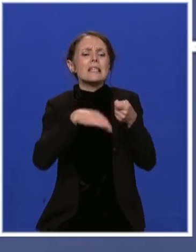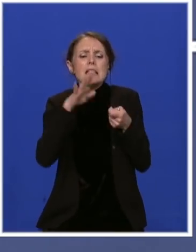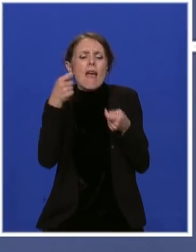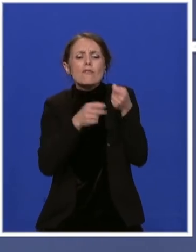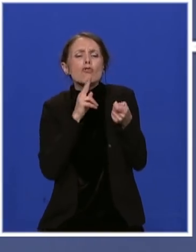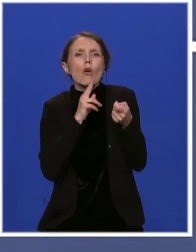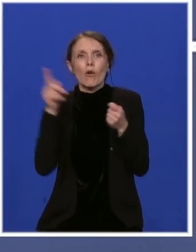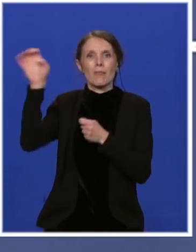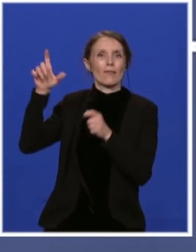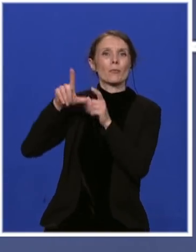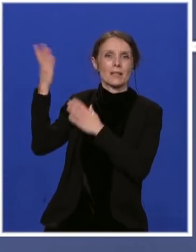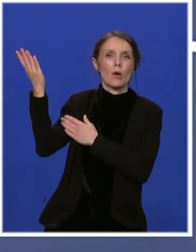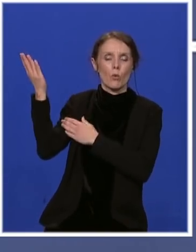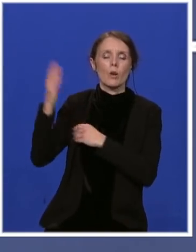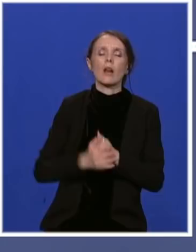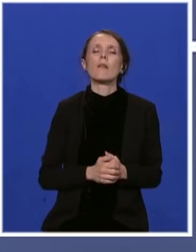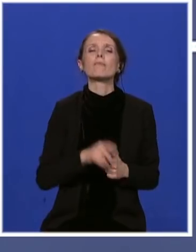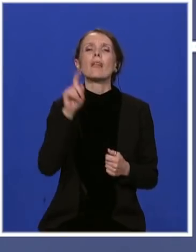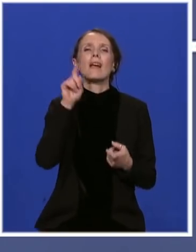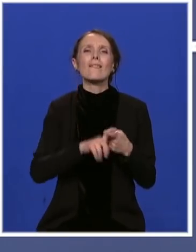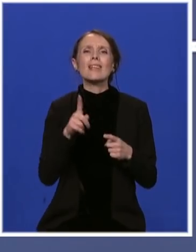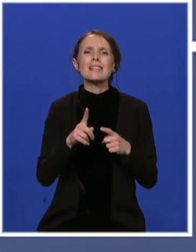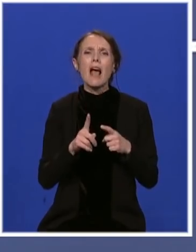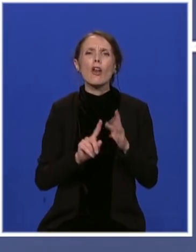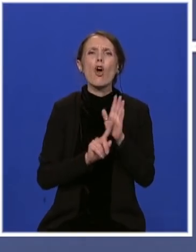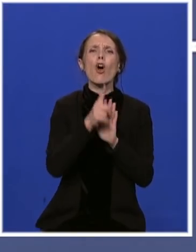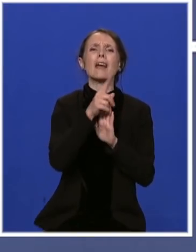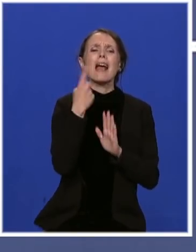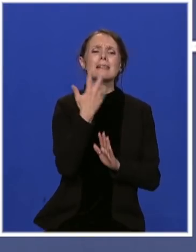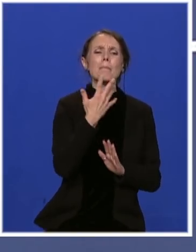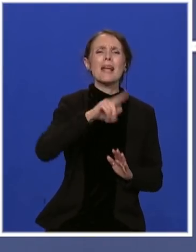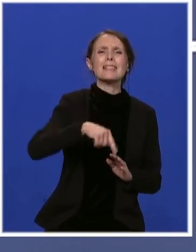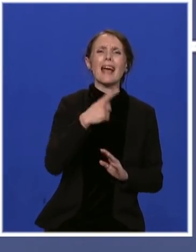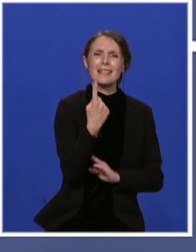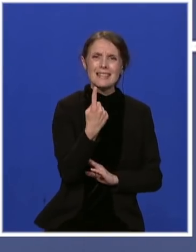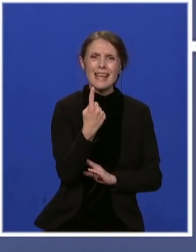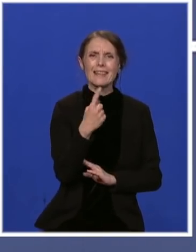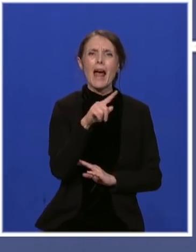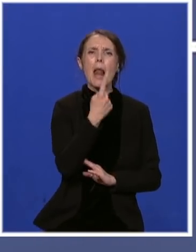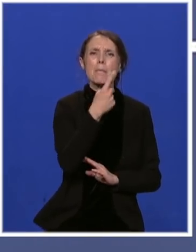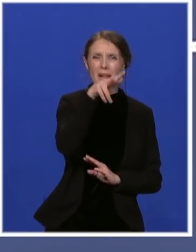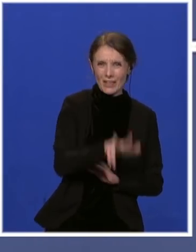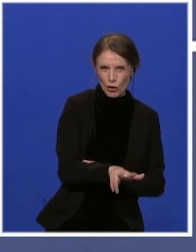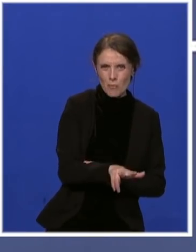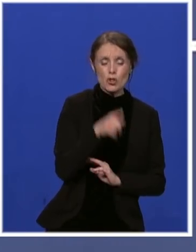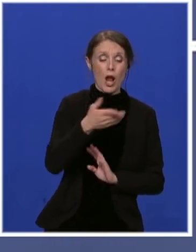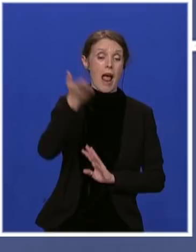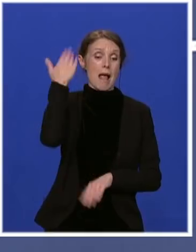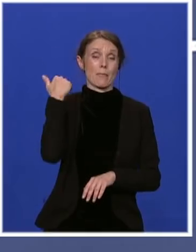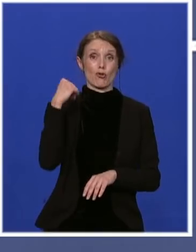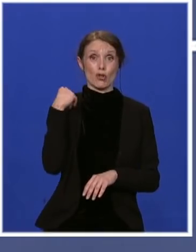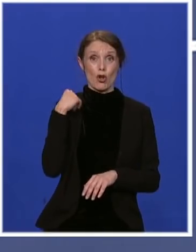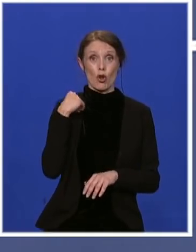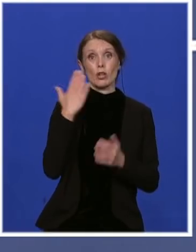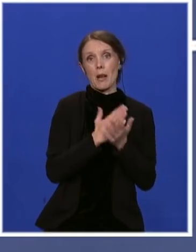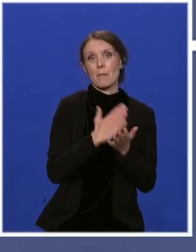Što se rasta tiče, rast nam je 5,1 u prvom kvartalu, u četvrtom kvartalu prošle godine 6,1. Verujemo